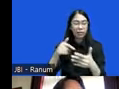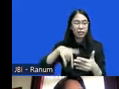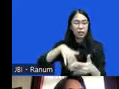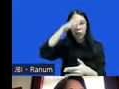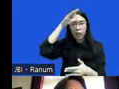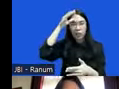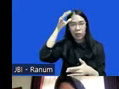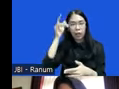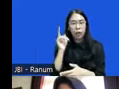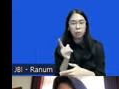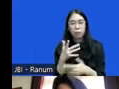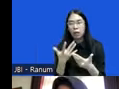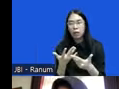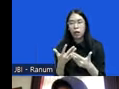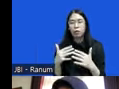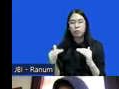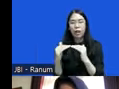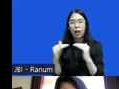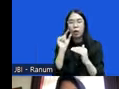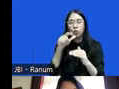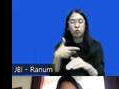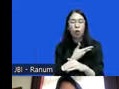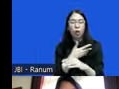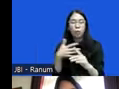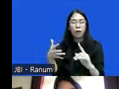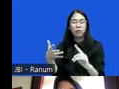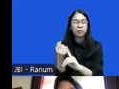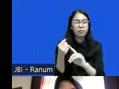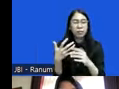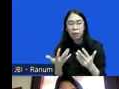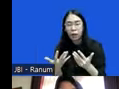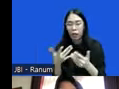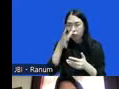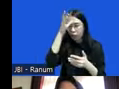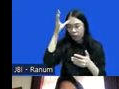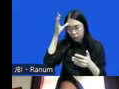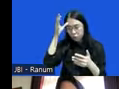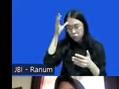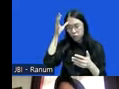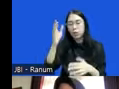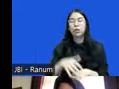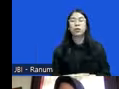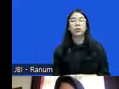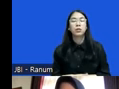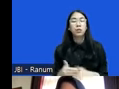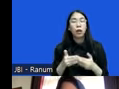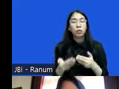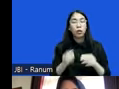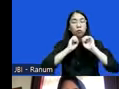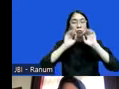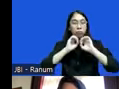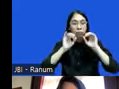bagaimana pencapaian keadilan bagi para korban jadi kalau kita kemudian menjelaskan dan kemudian